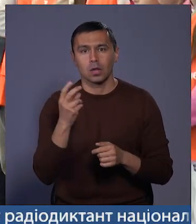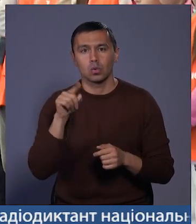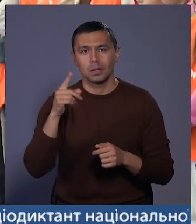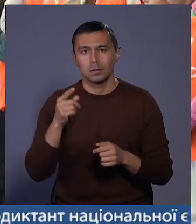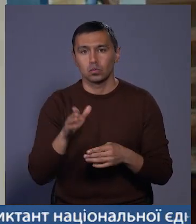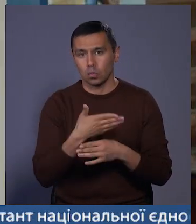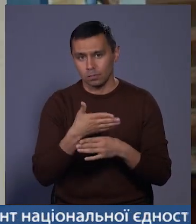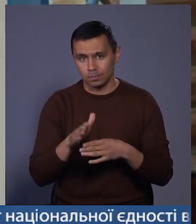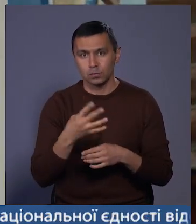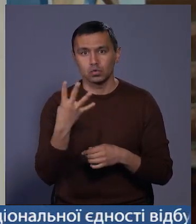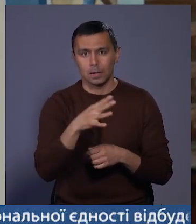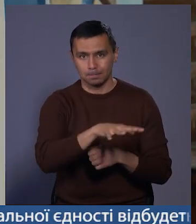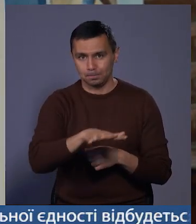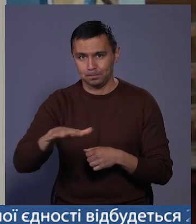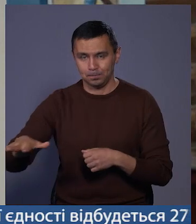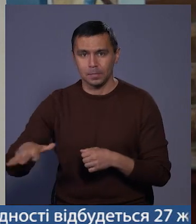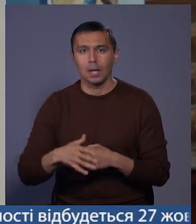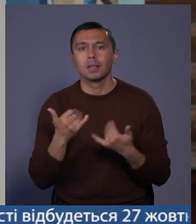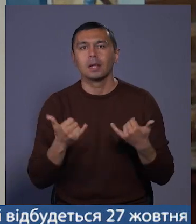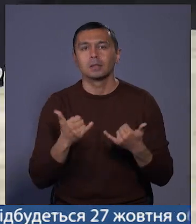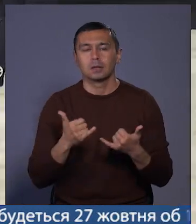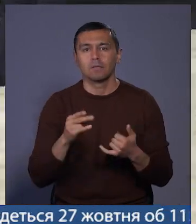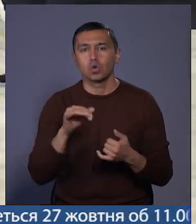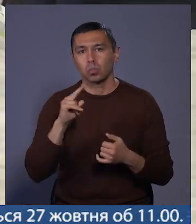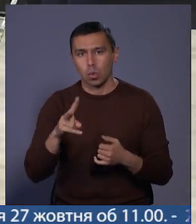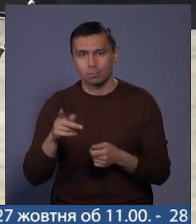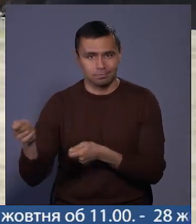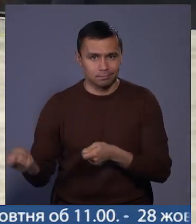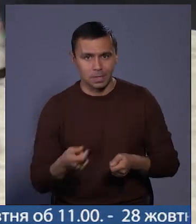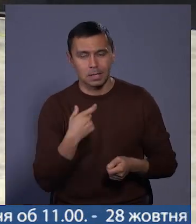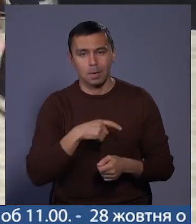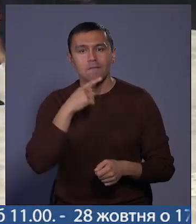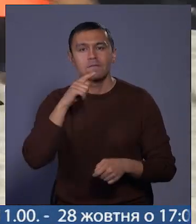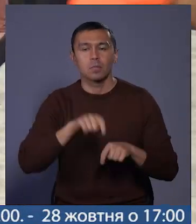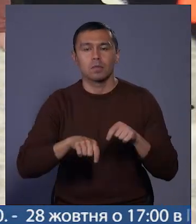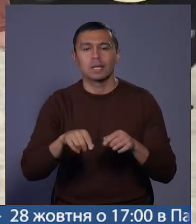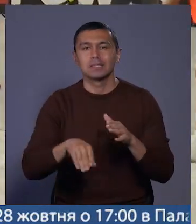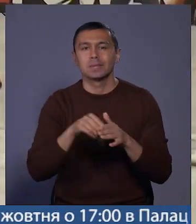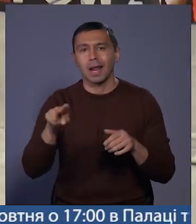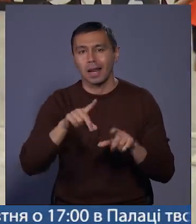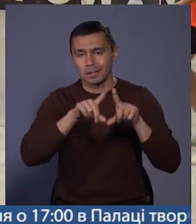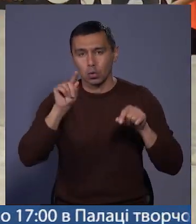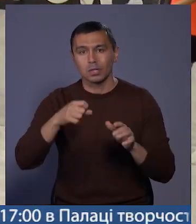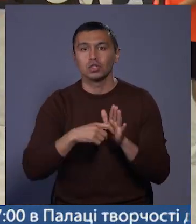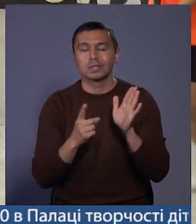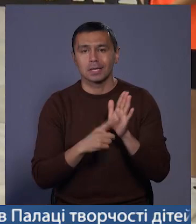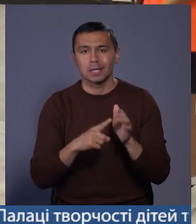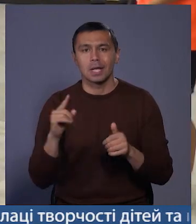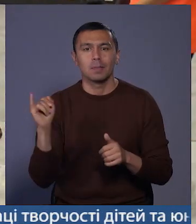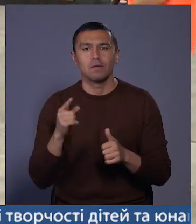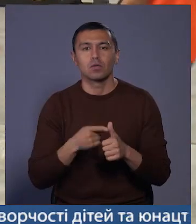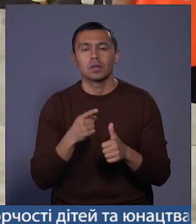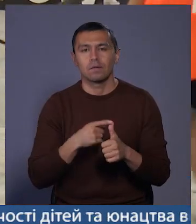умовно розділили на чотири локації. Наразі у флорболі себе випробовує збірна ліцею номер 16 імені Володимира